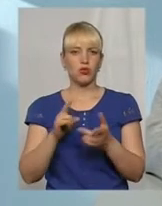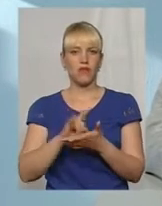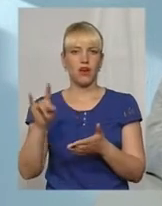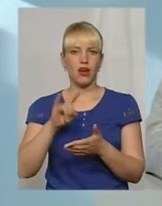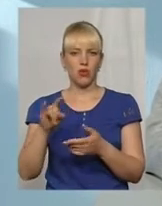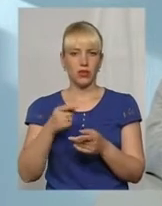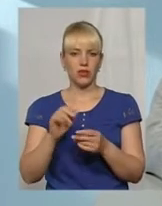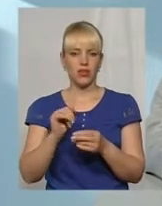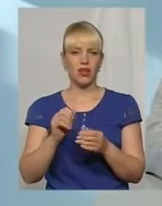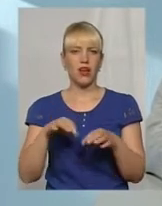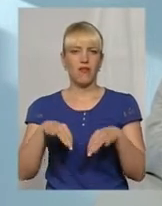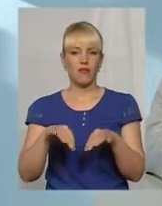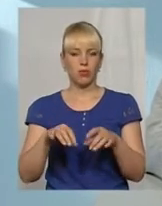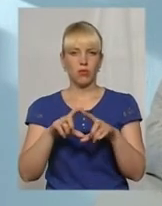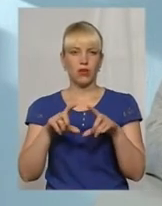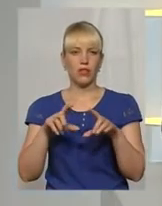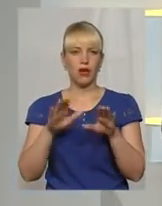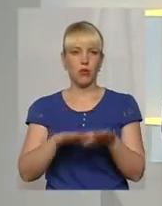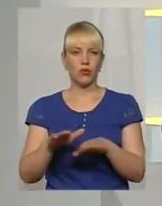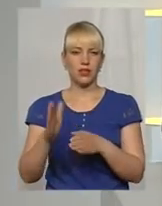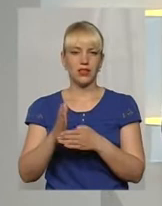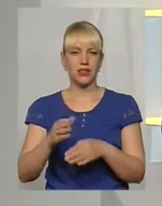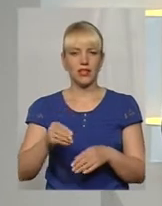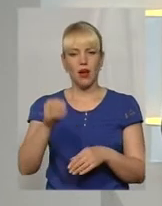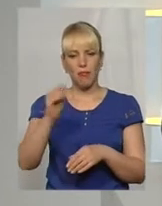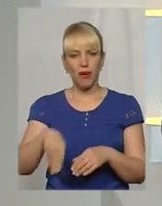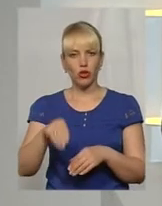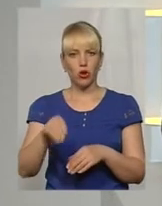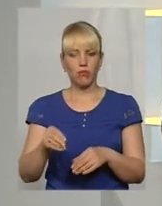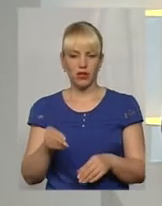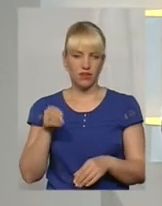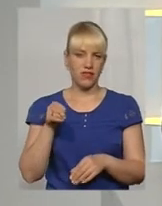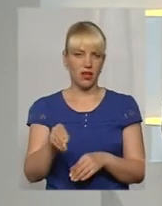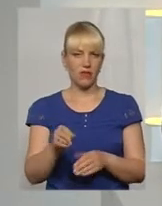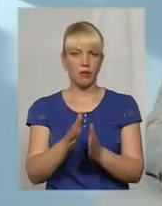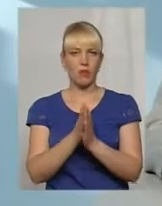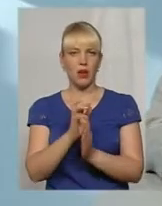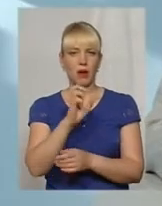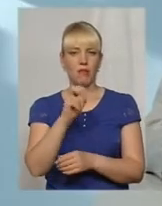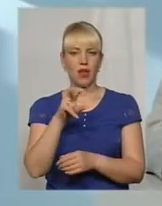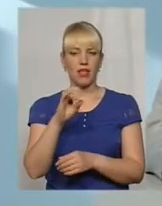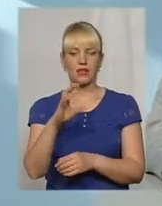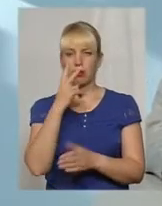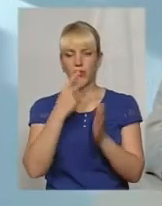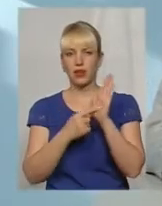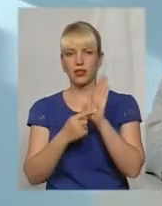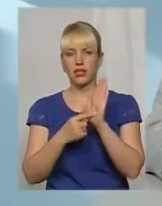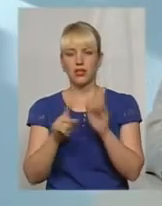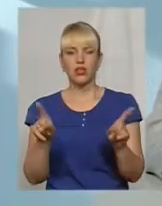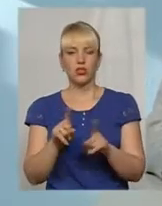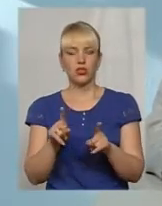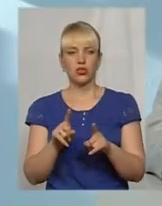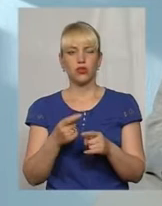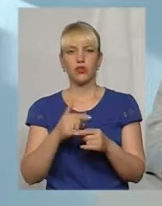є банкомати, щоб вставити свою карточку, запросити баланс на карточці і передоставити, що достатньо